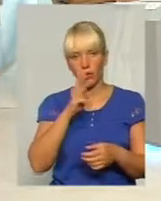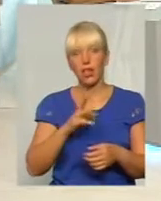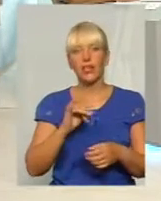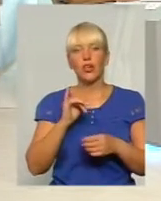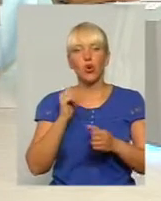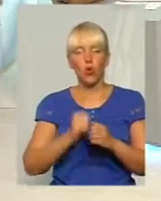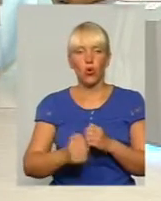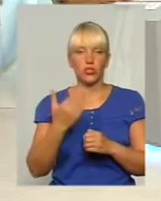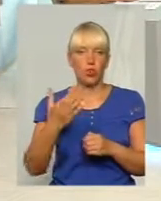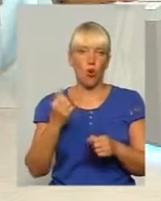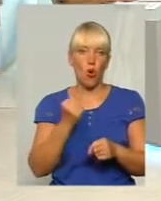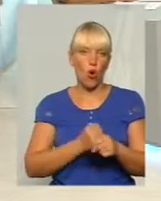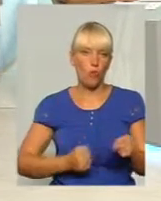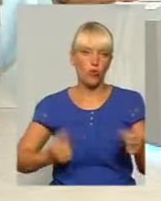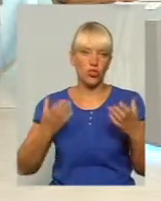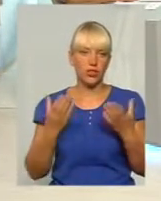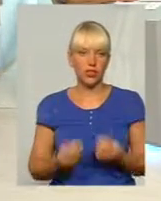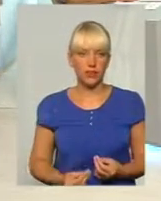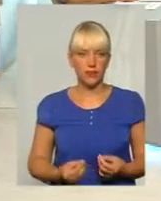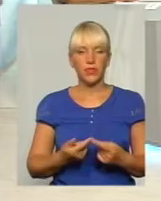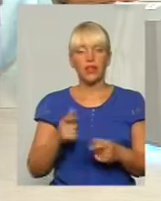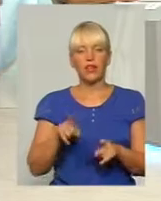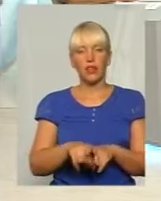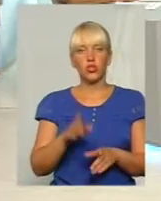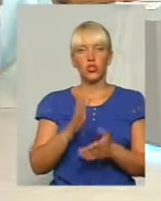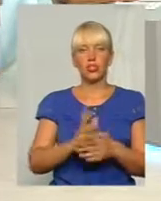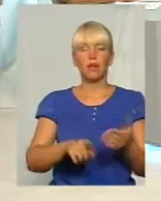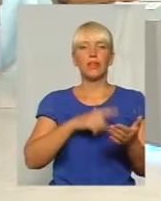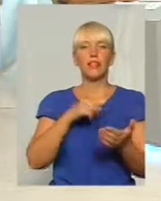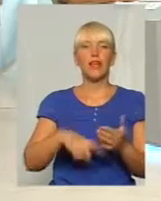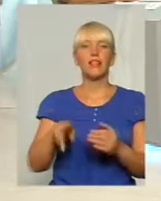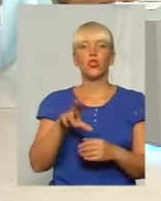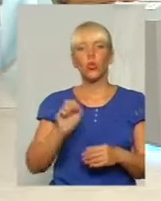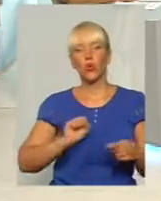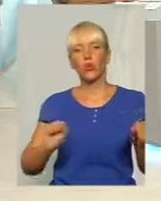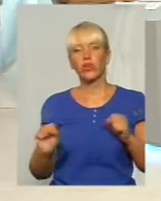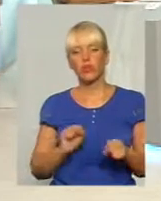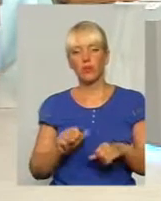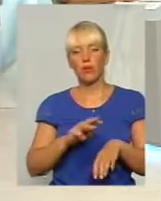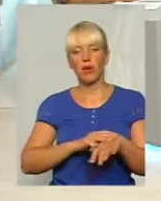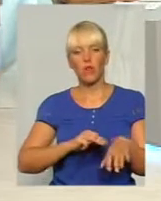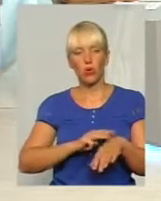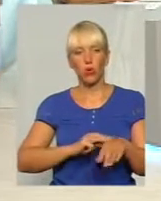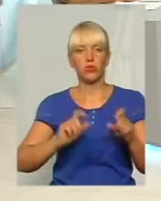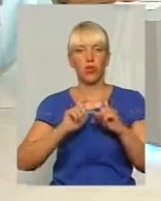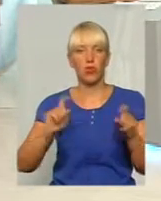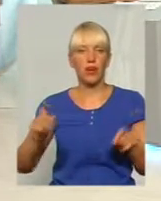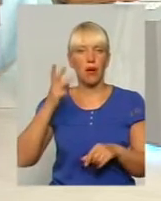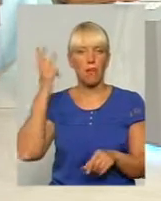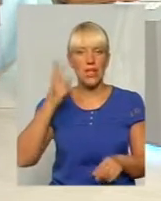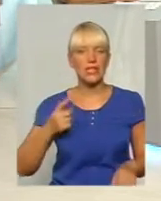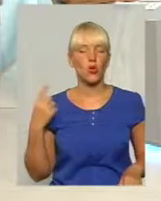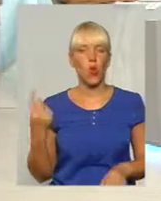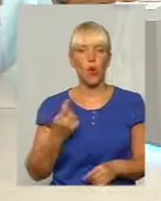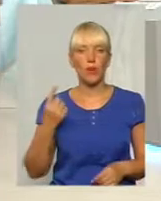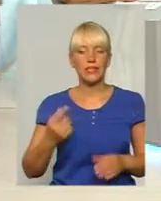робочий день. Але в нас також є питання до керівництва правоохоронних органів в Мельницької області, тому що більше